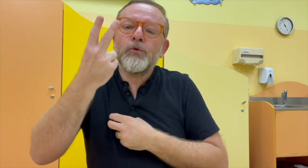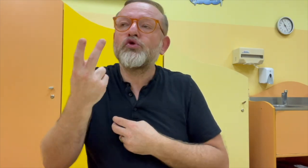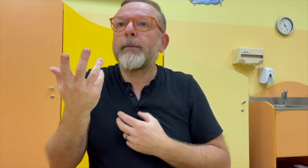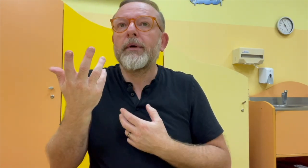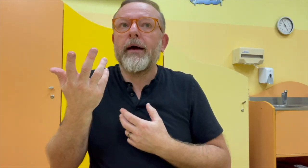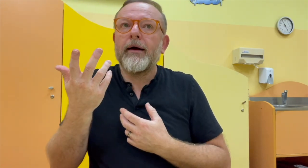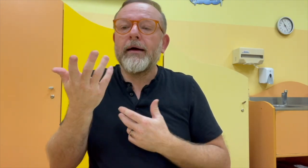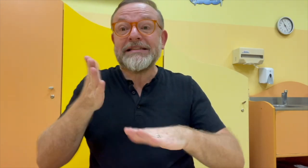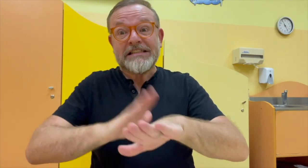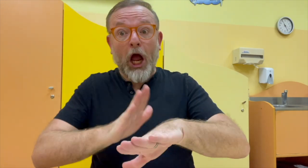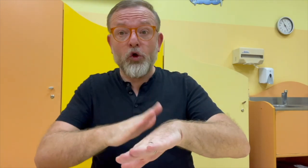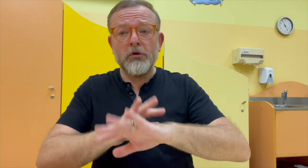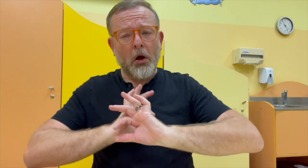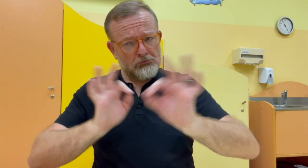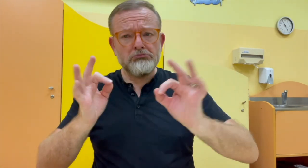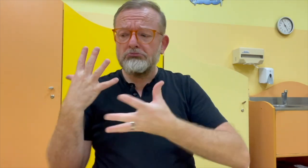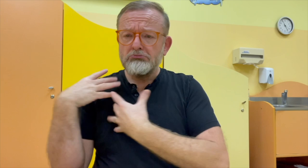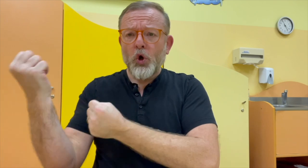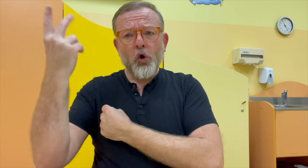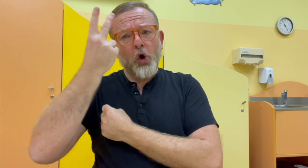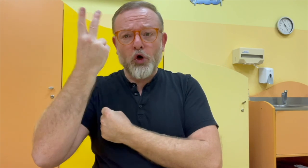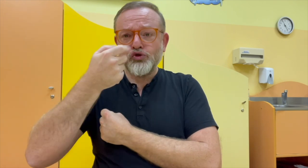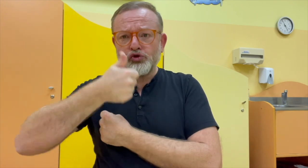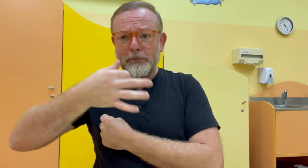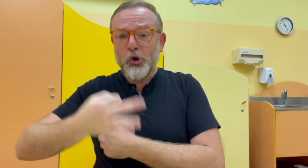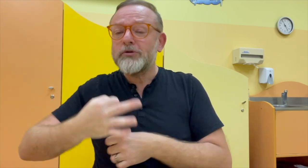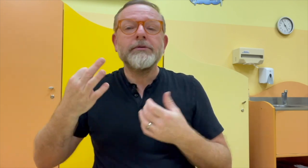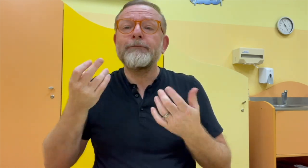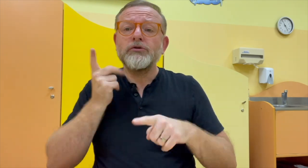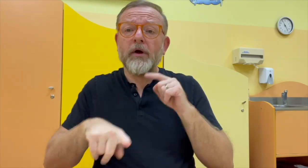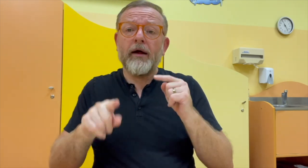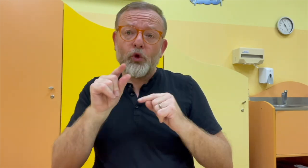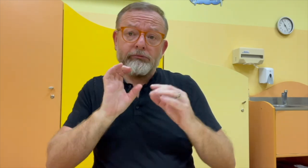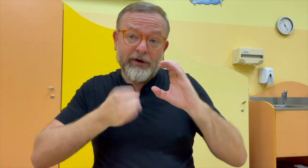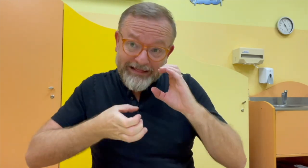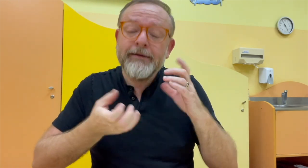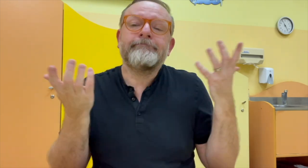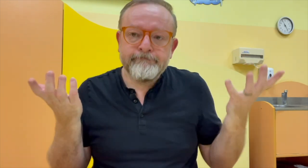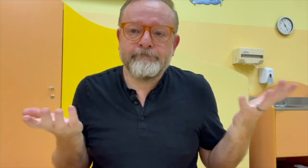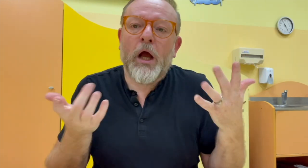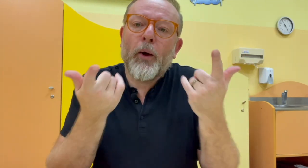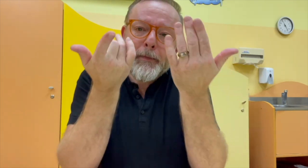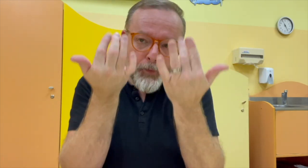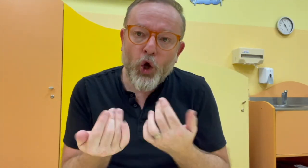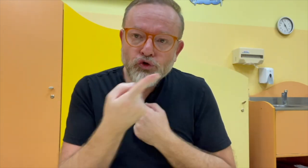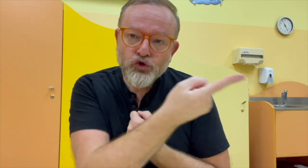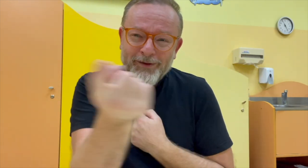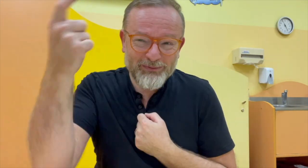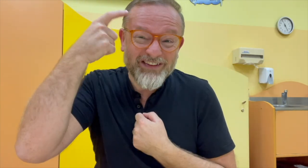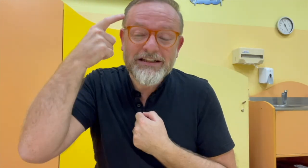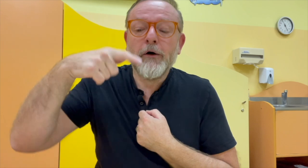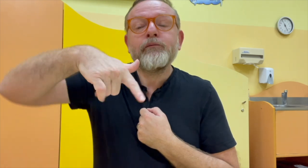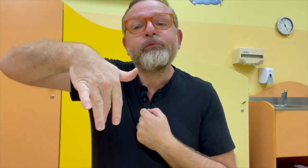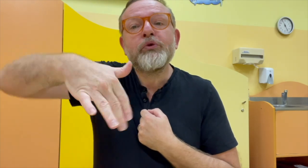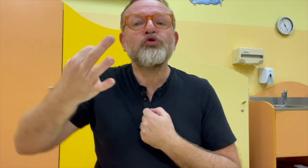co teďkon říkal. To není záruka toho, že pedagog bude stoprocentně rozumět. Může se tam stát